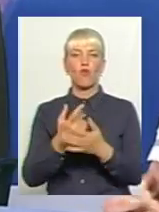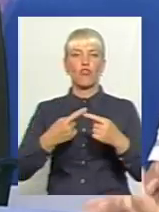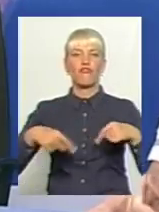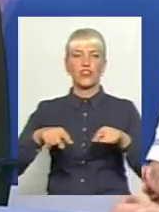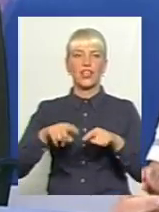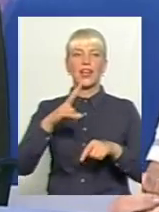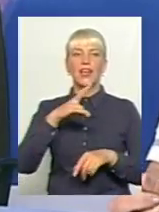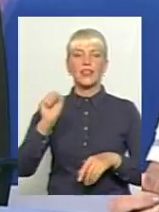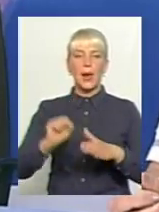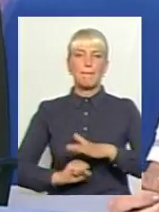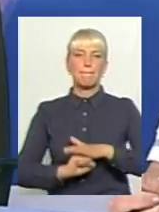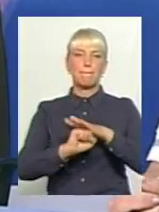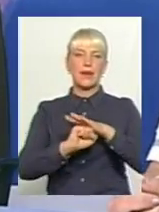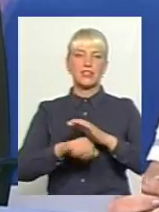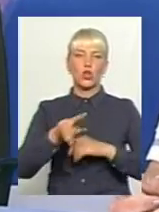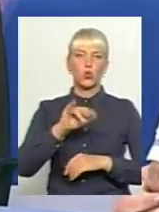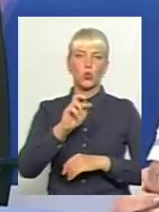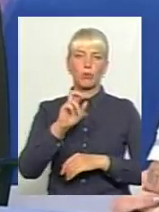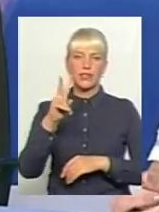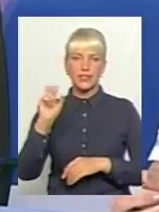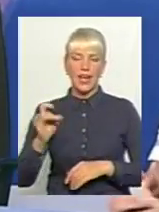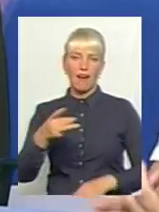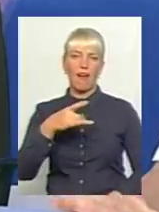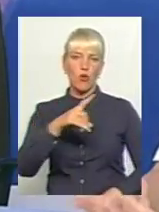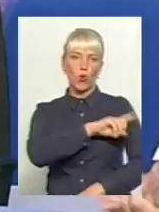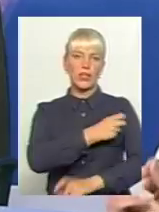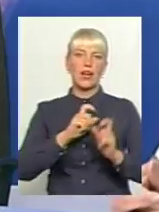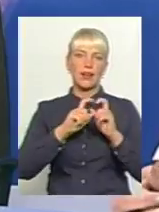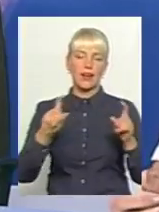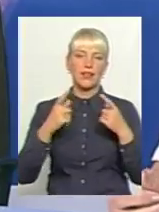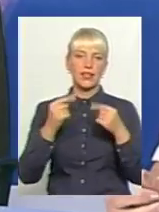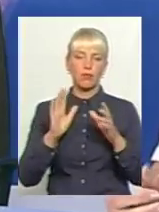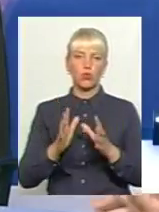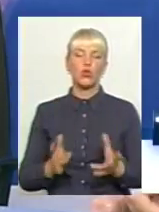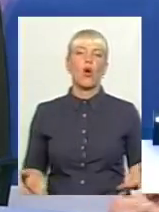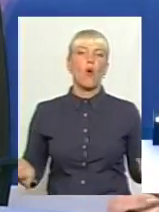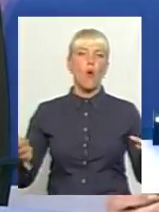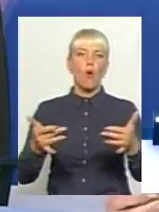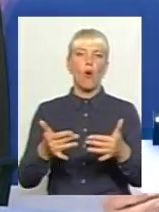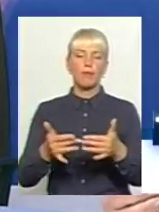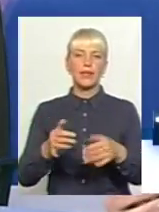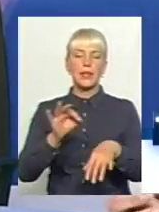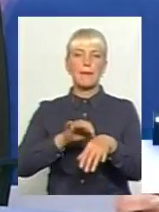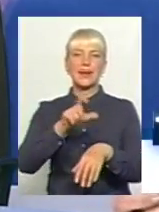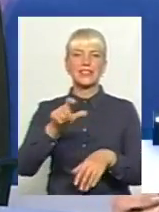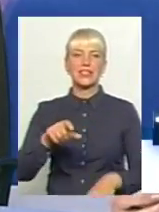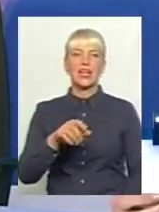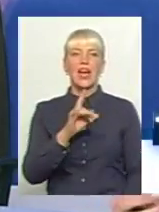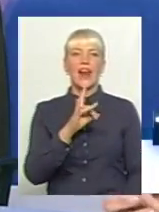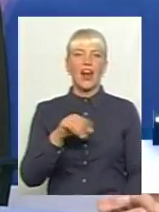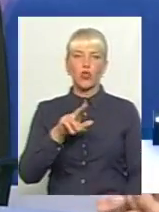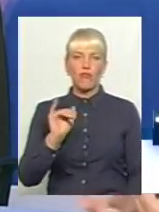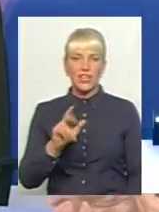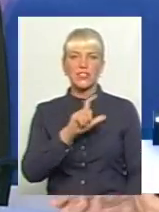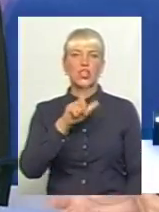на базі Дубинської районної лікарні, куди будуть охоплені пацієнти з Дубнівського, Радивилівського,